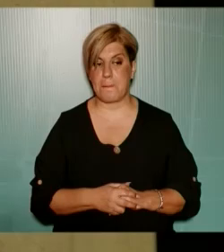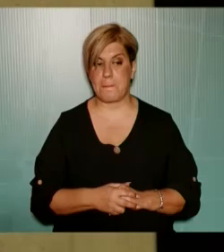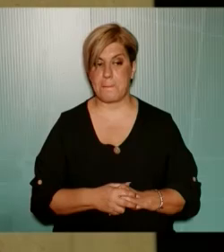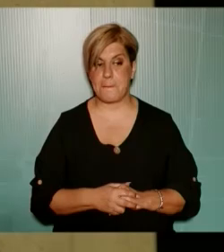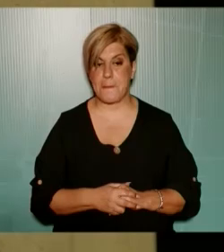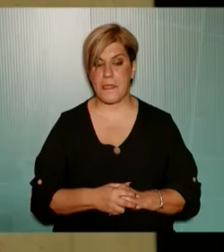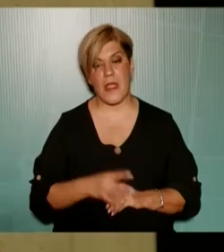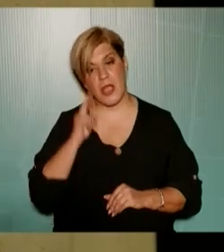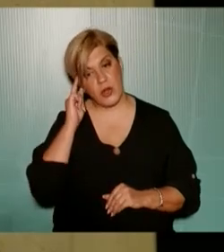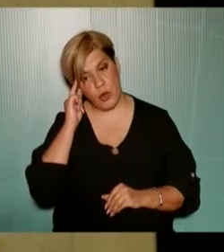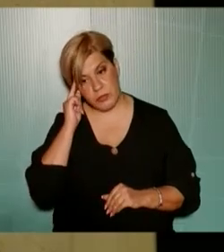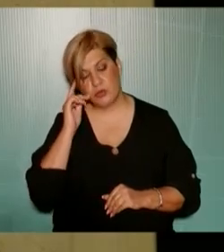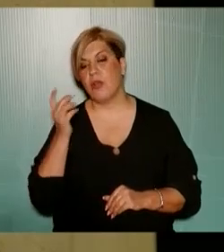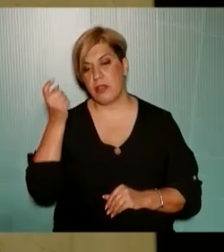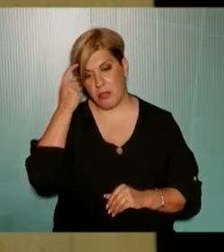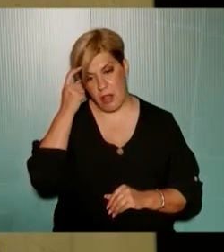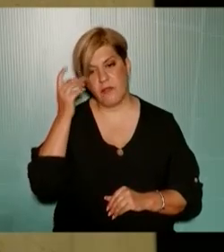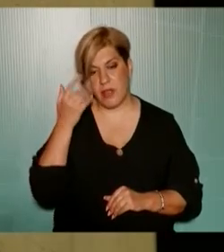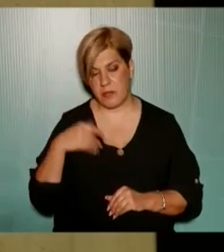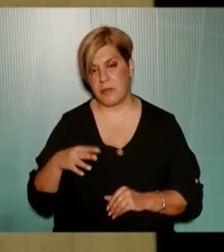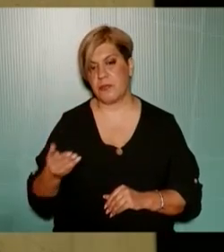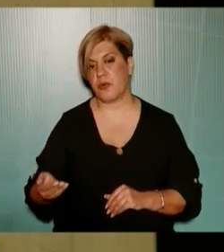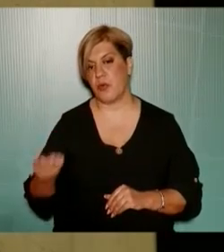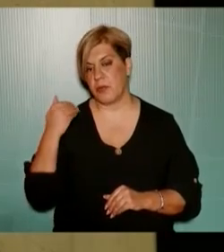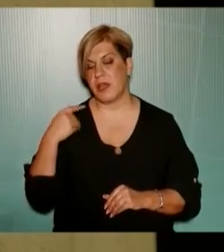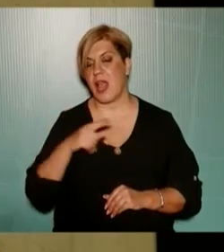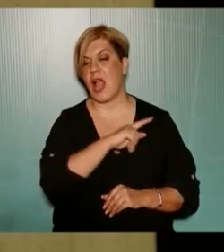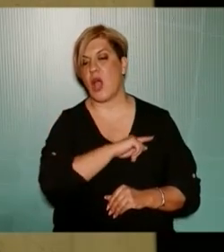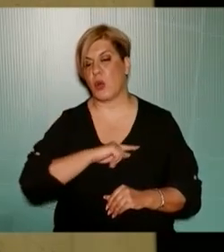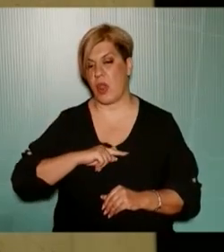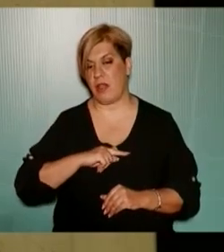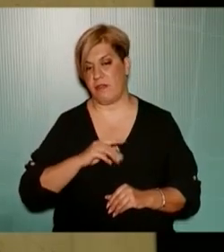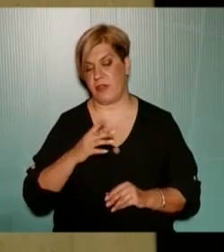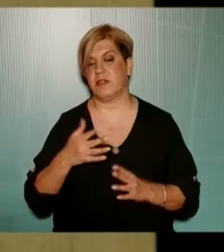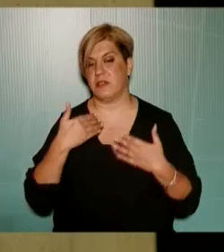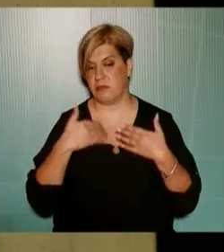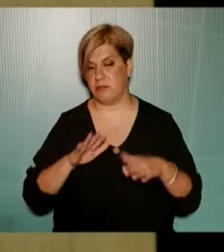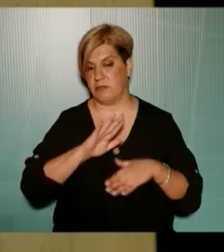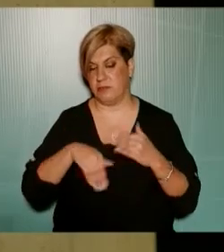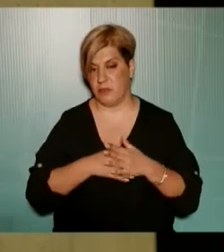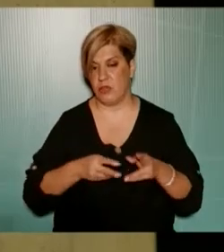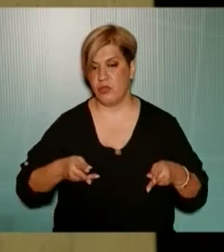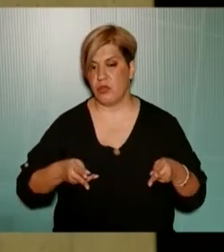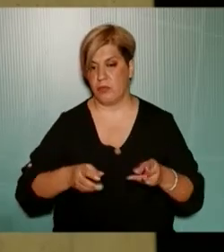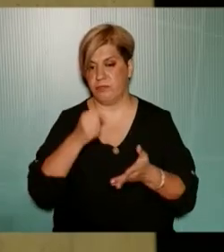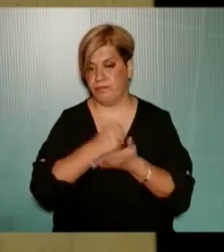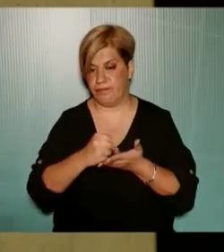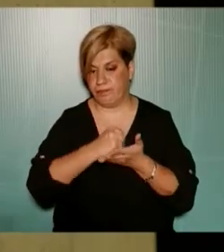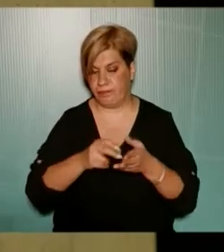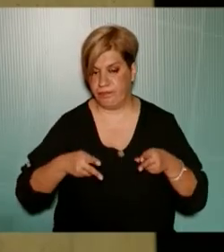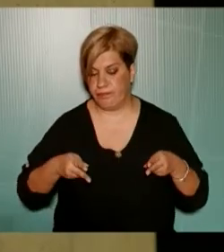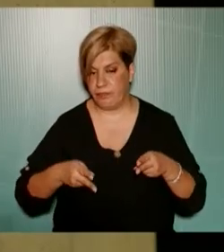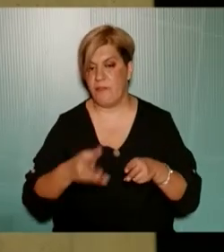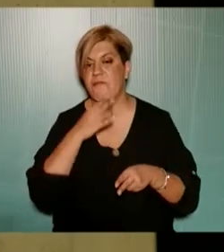Νομίζω πως αντιληφθήκαμε ότι στα πλαίσια μιας προηγούμενης εργολαβίας έχουν ολοκληρωθεί ασφαλτοστρώσεις με την